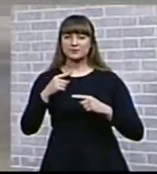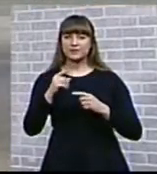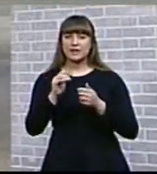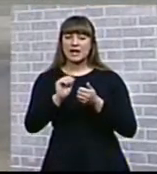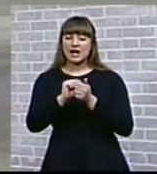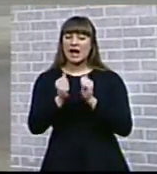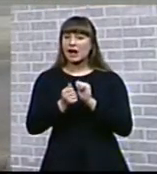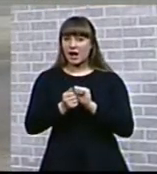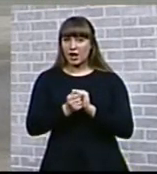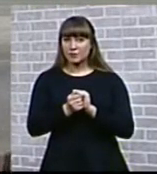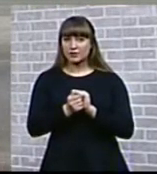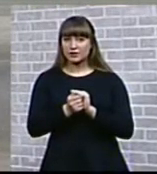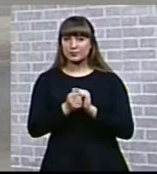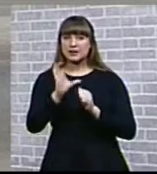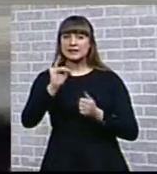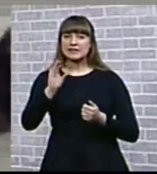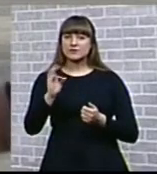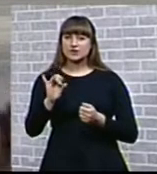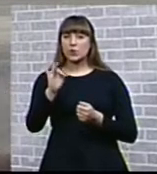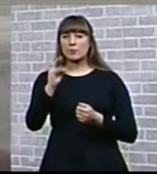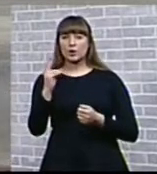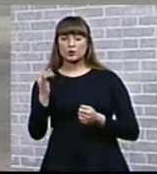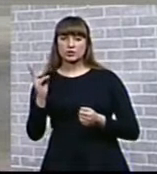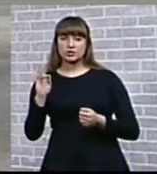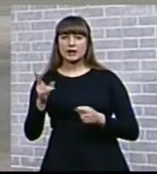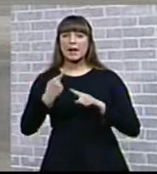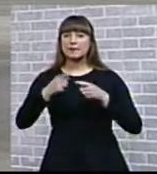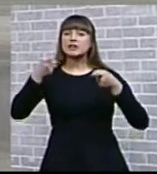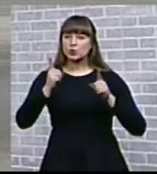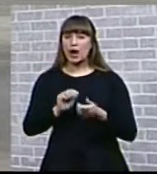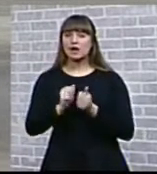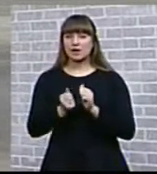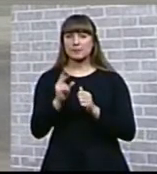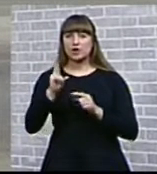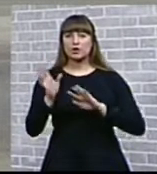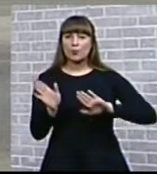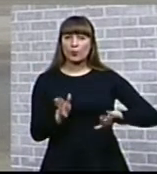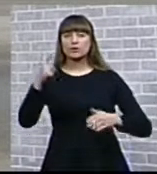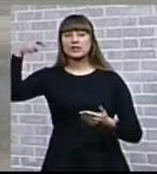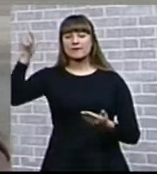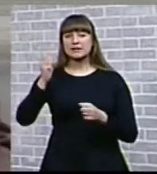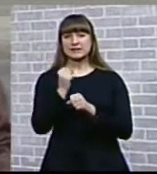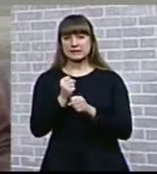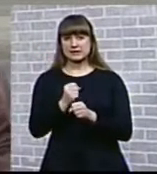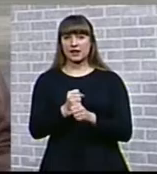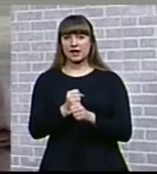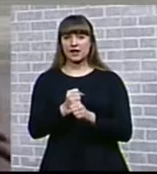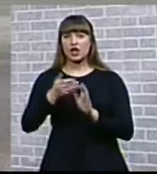инкерманским камнем, известником, бракушечником. Ну, это был натуральный камень. То после войны сделали